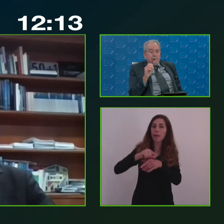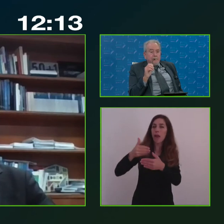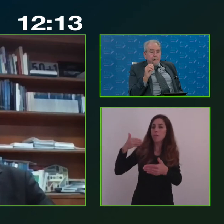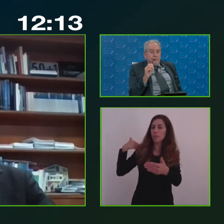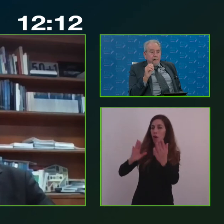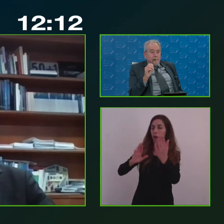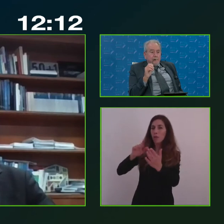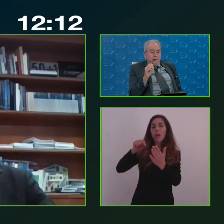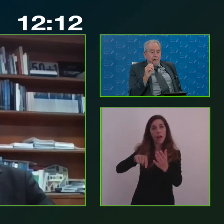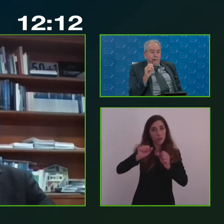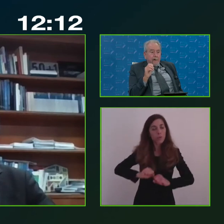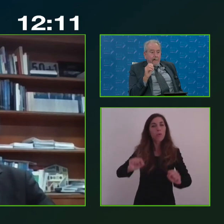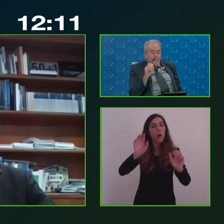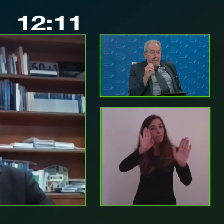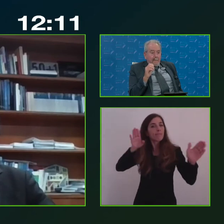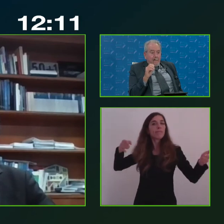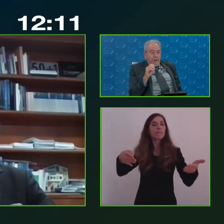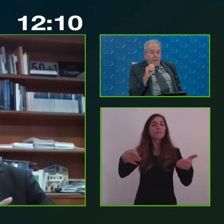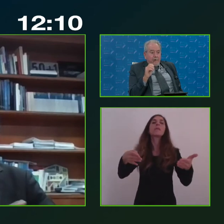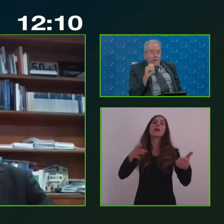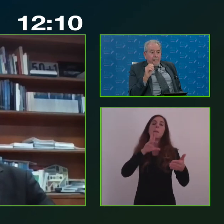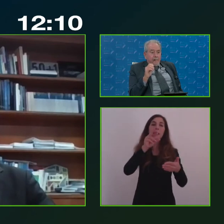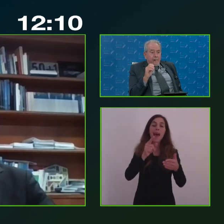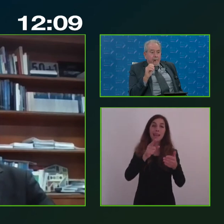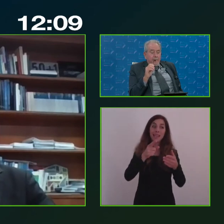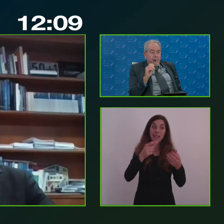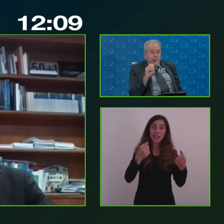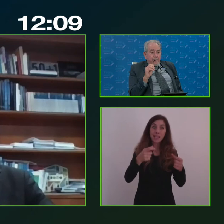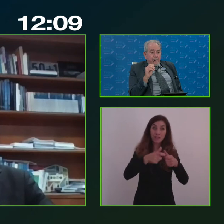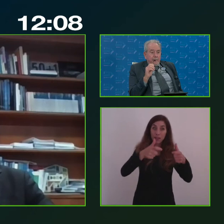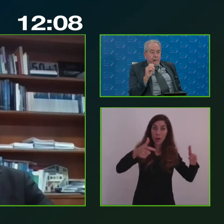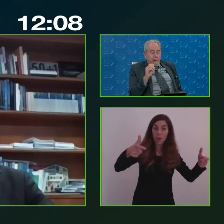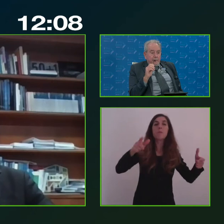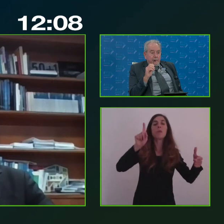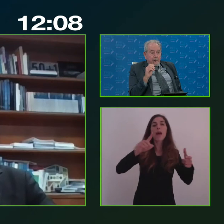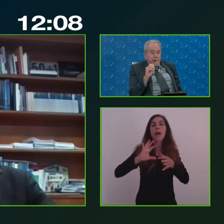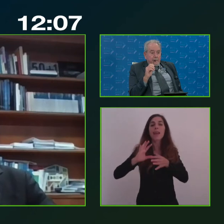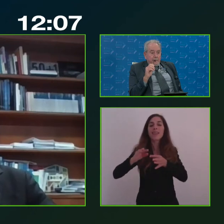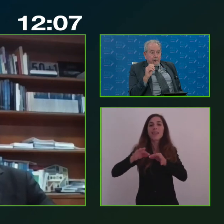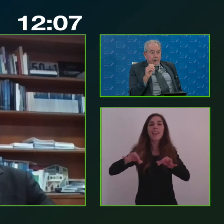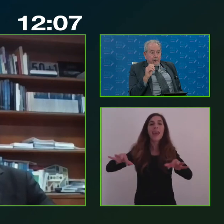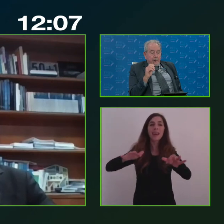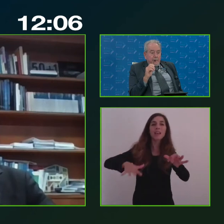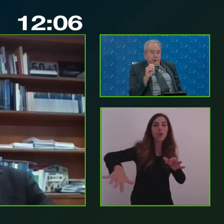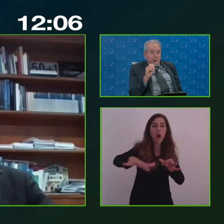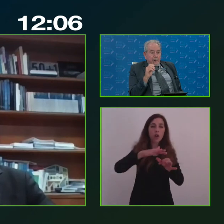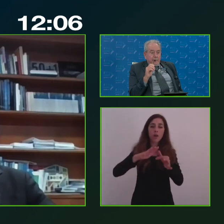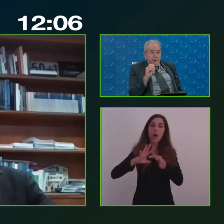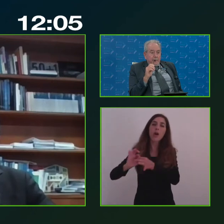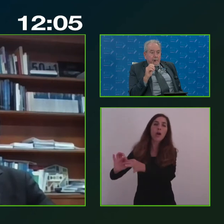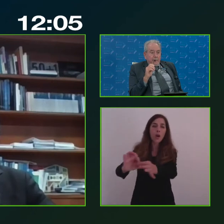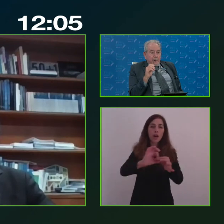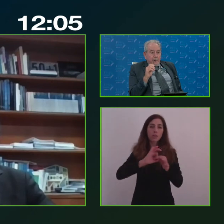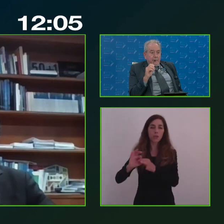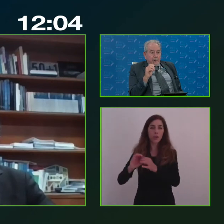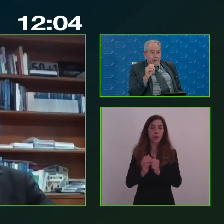sviluppo e della coesione territoriale. Le sfide le sono enormi, i dati sull'economia e sul lavoro